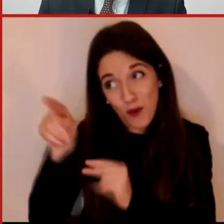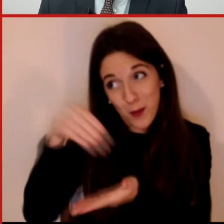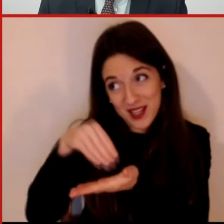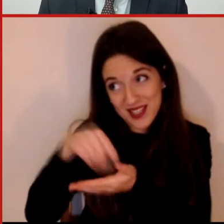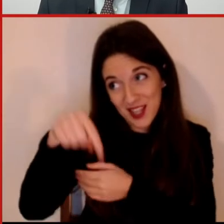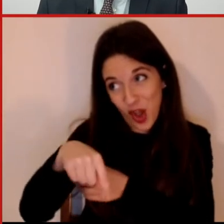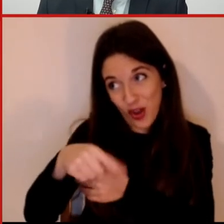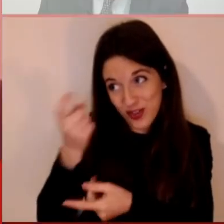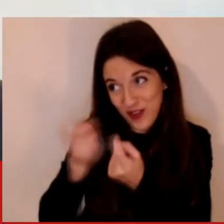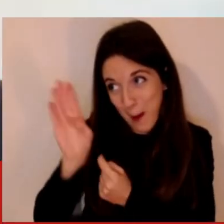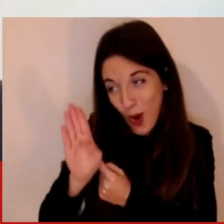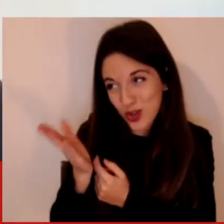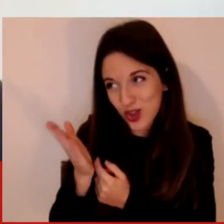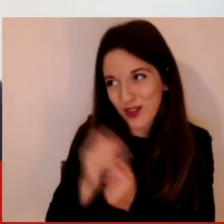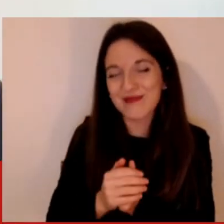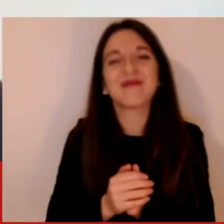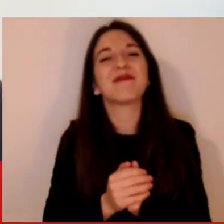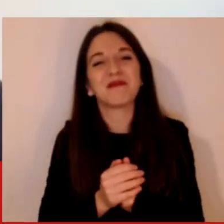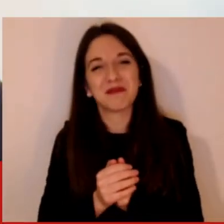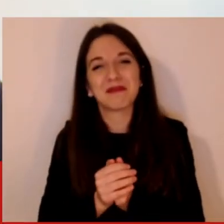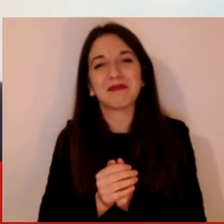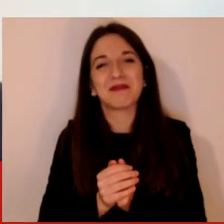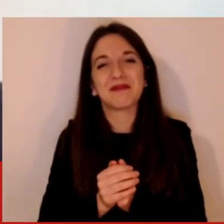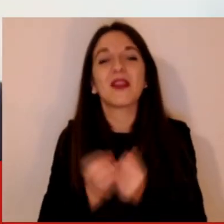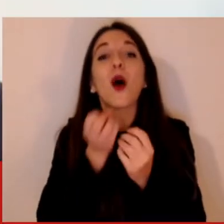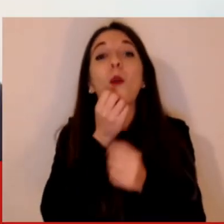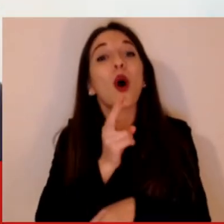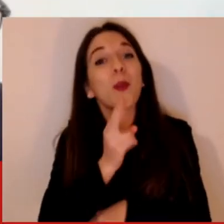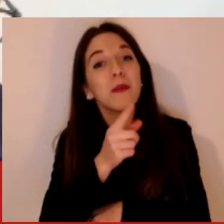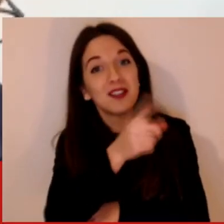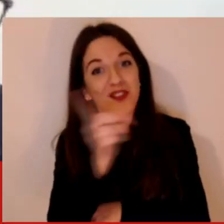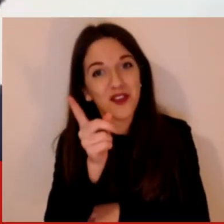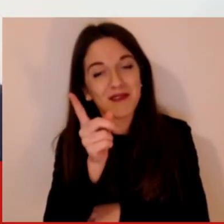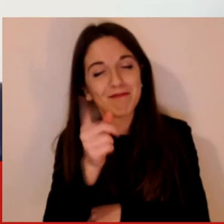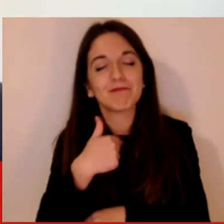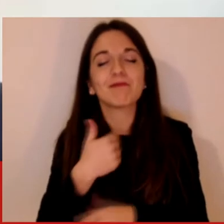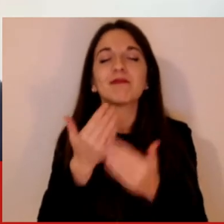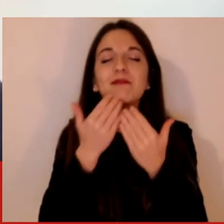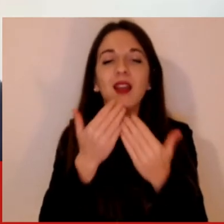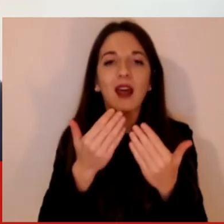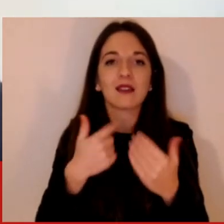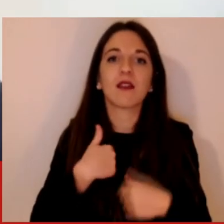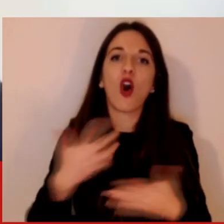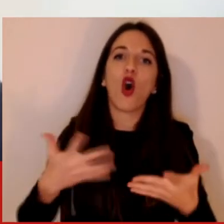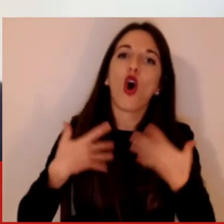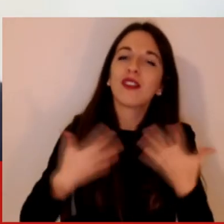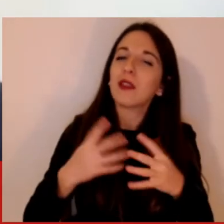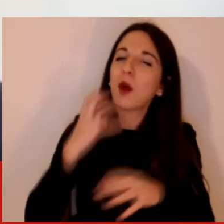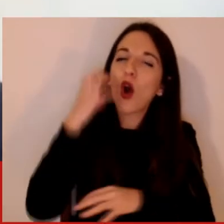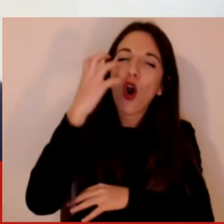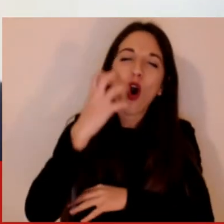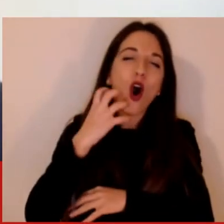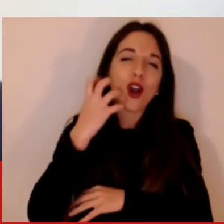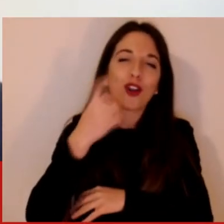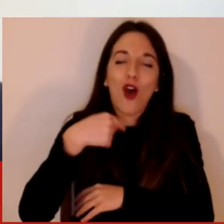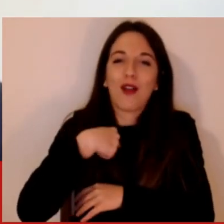Buon pomeriggio a voi, grazie mille, sono estremamente contento ed onorato di poter